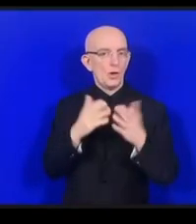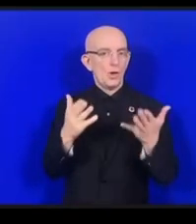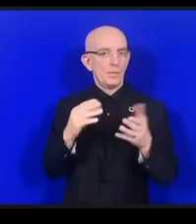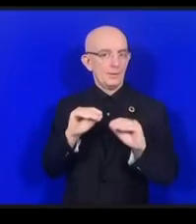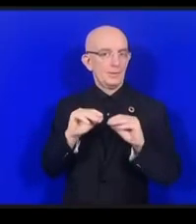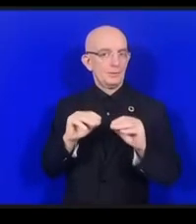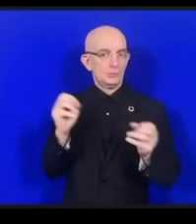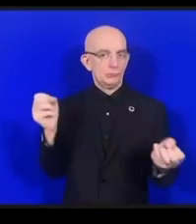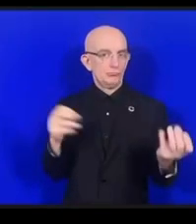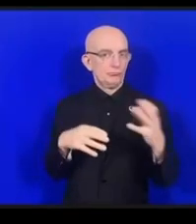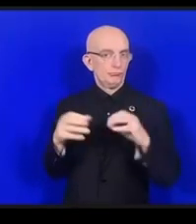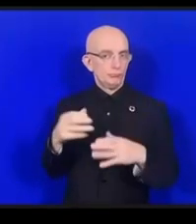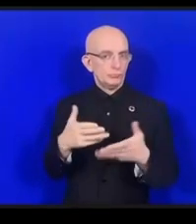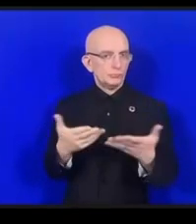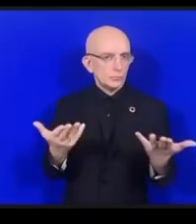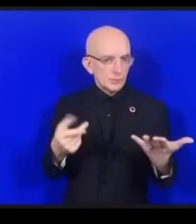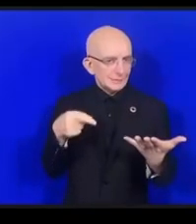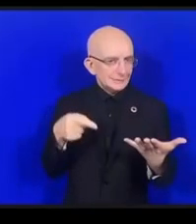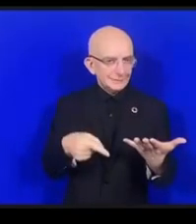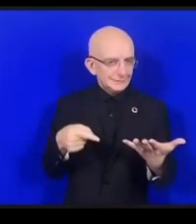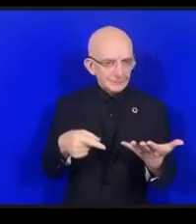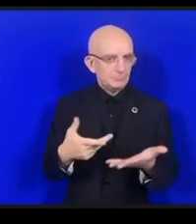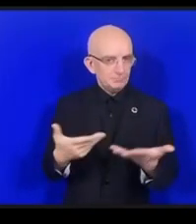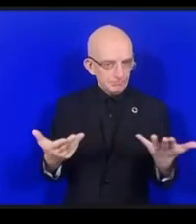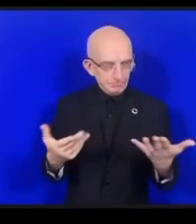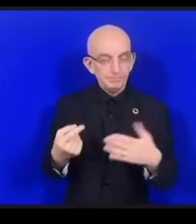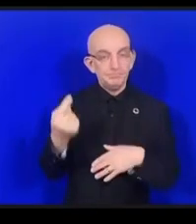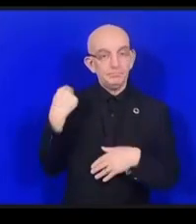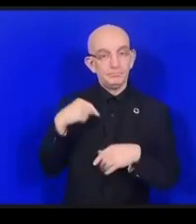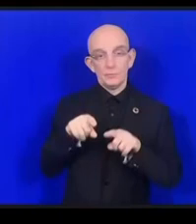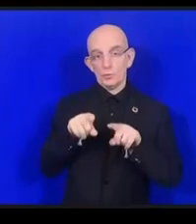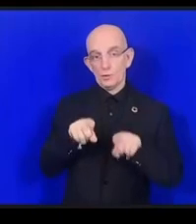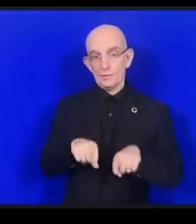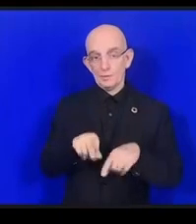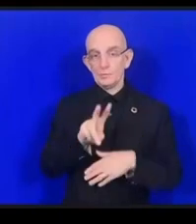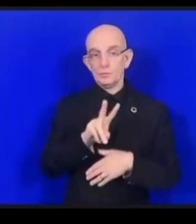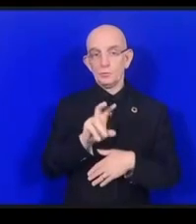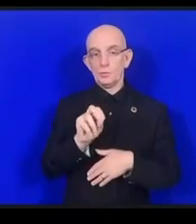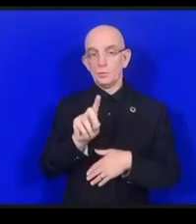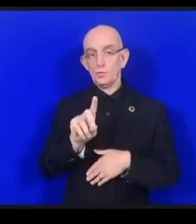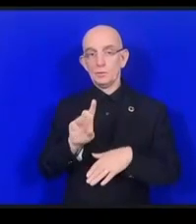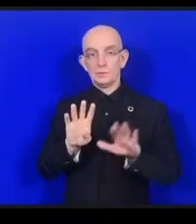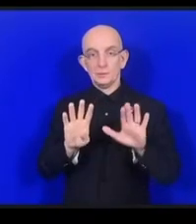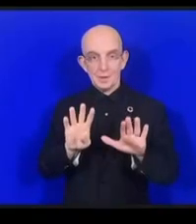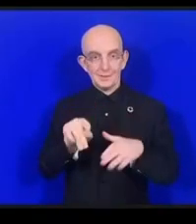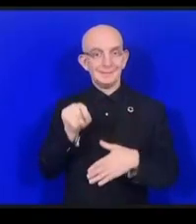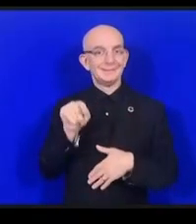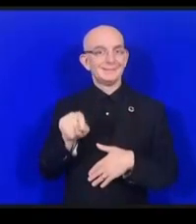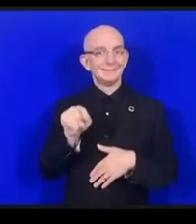にそういった推奨がありましたダイナミックコアリッションというのは